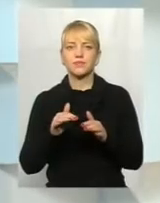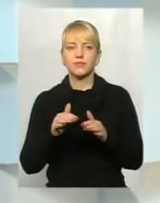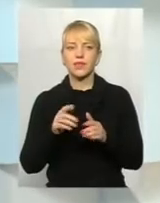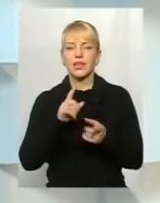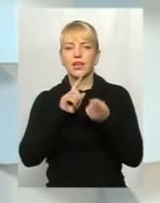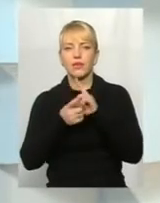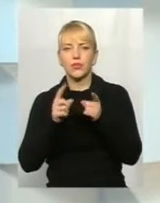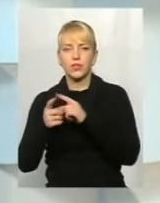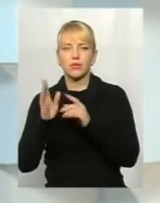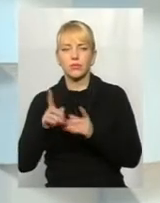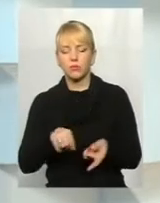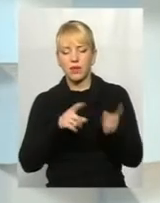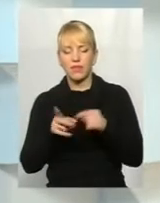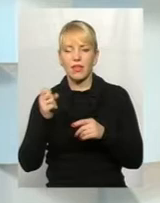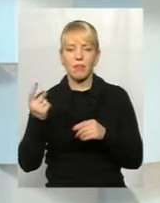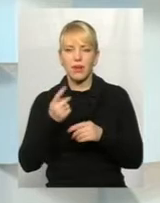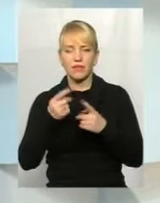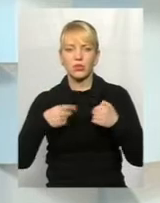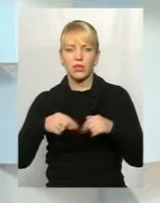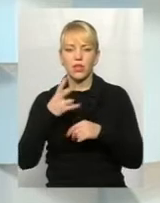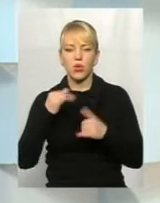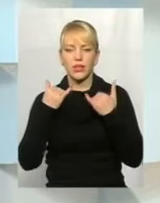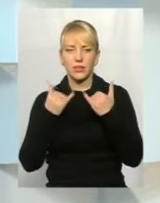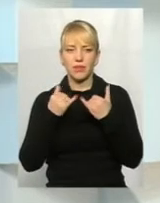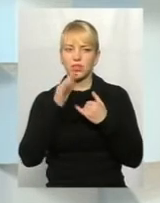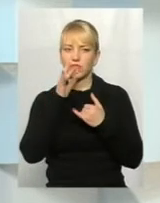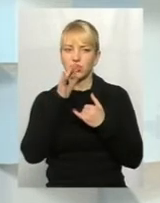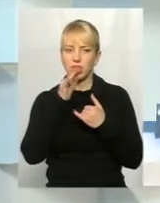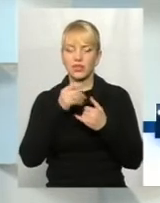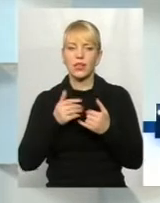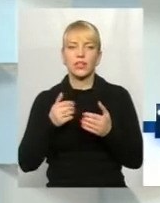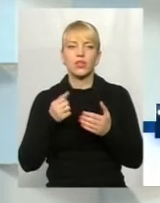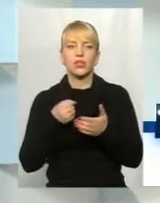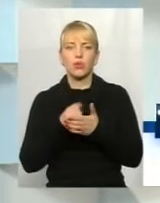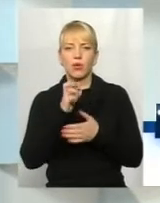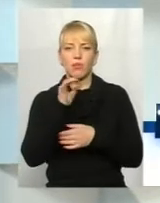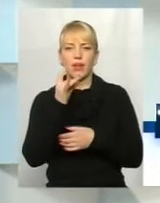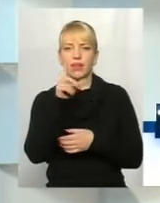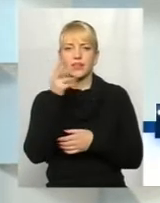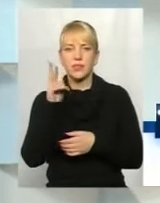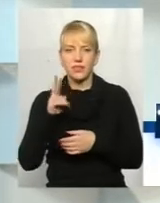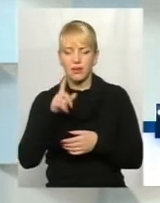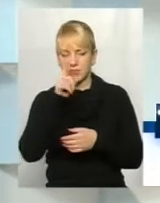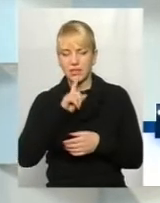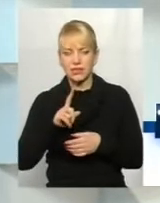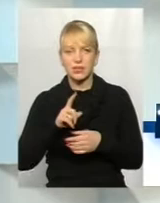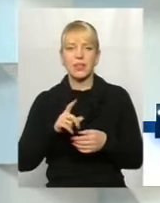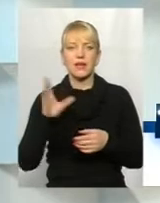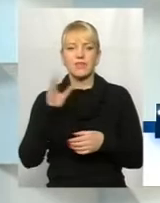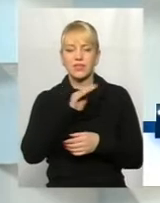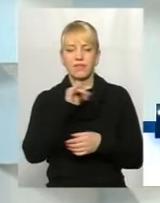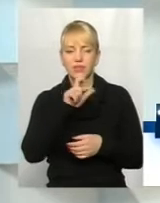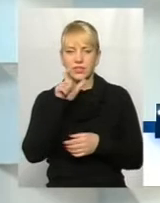переведені на первинну ланку. Але знов-таки на теперішній час, до березня місяця, всі фізіопроцедури будуть